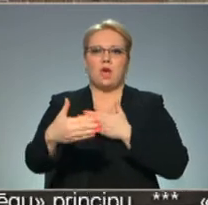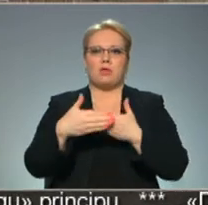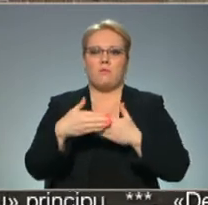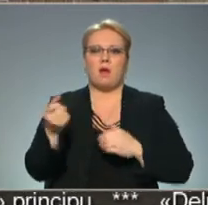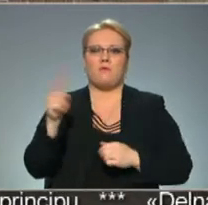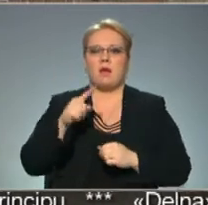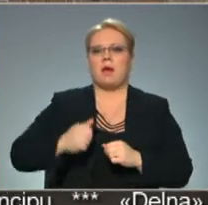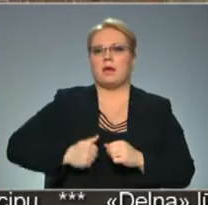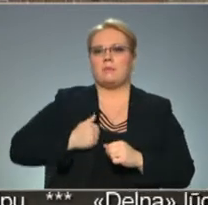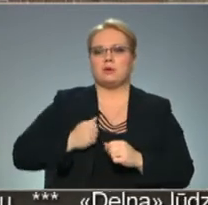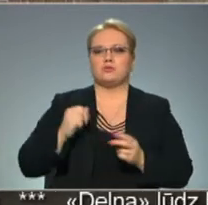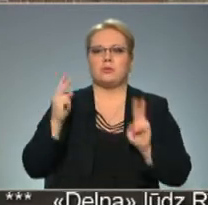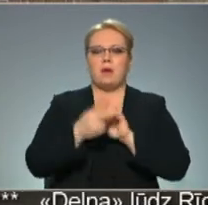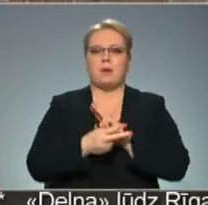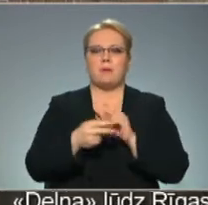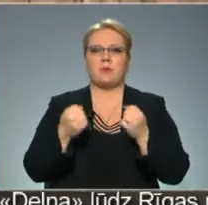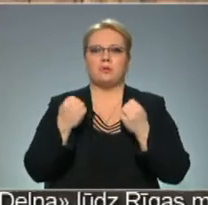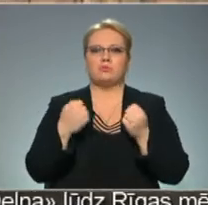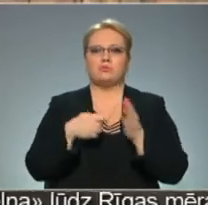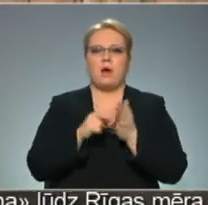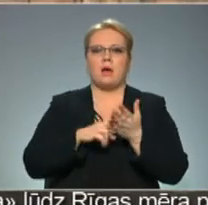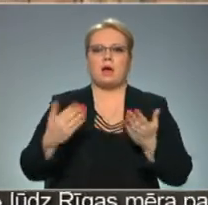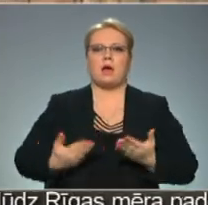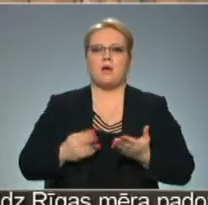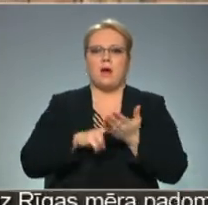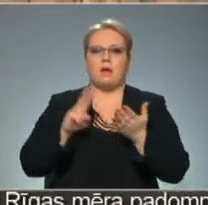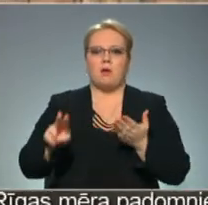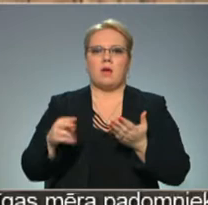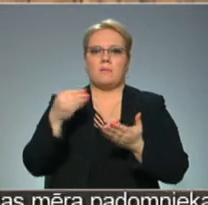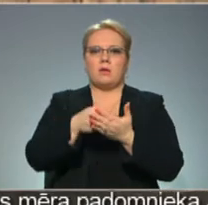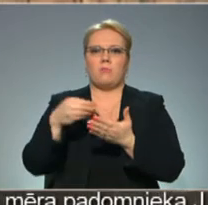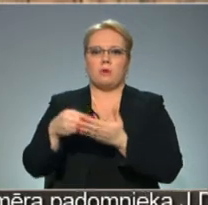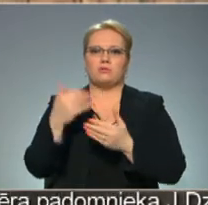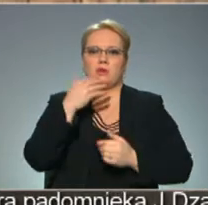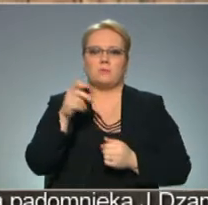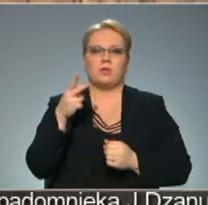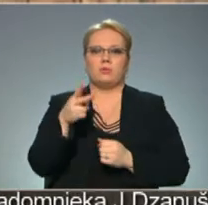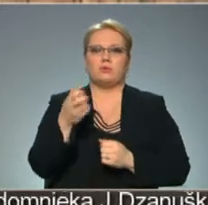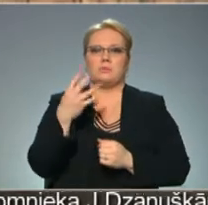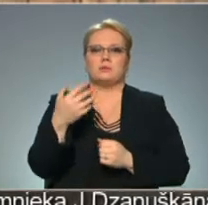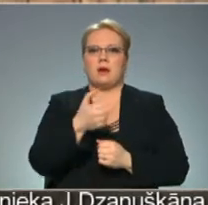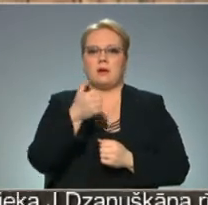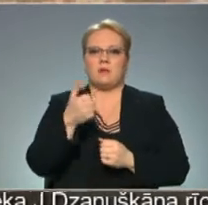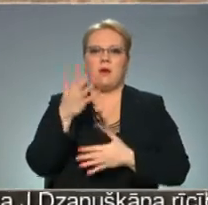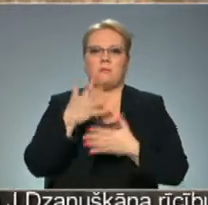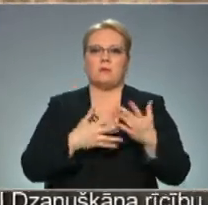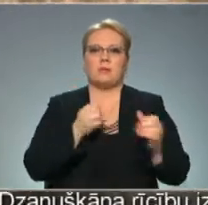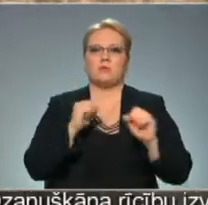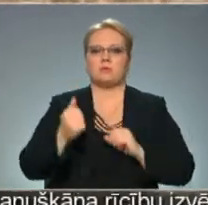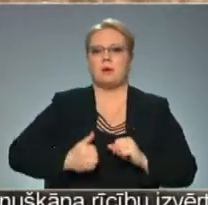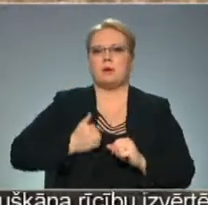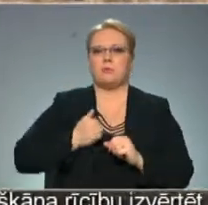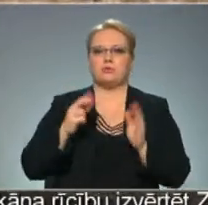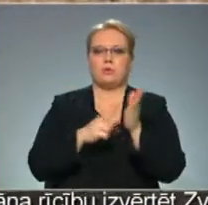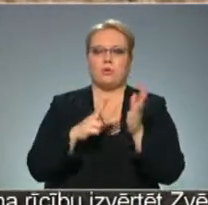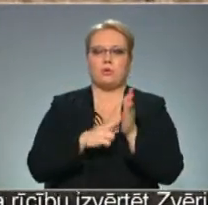kur vairāk sīpašums apmaiņā pret tūsu turēšanās atļaujām iegādājušie sārzemnieki. 2015. gadā aprēķinātā nekustamā īpašuma